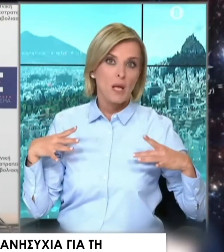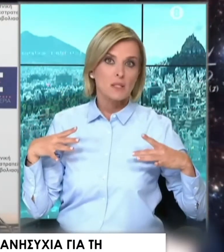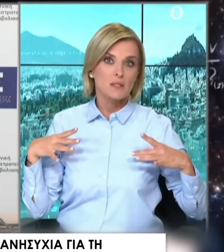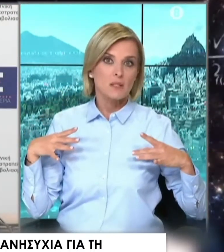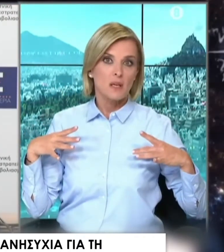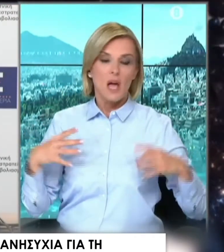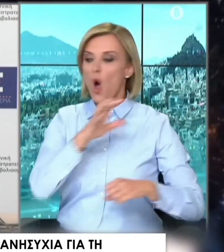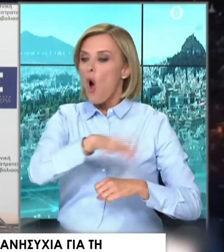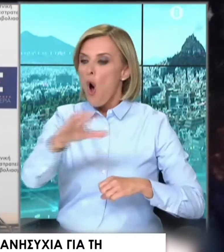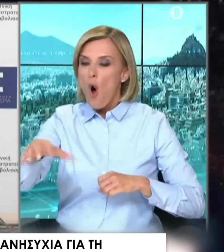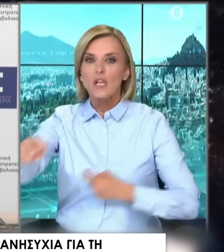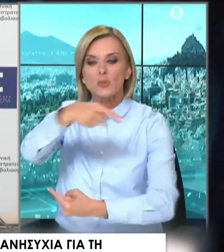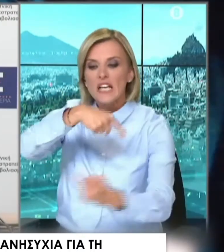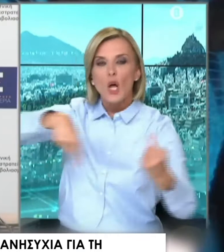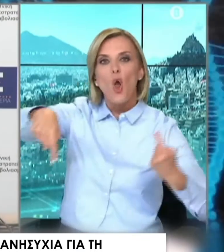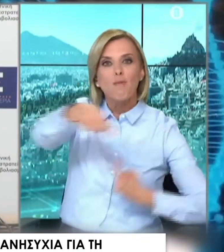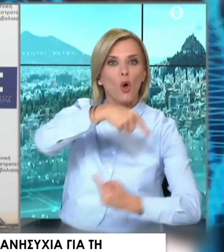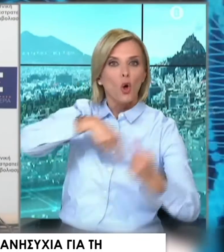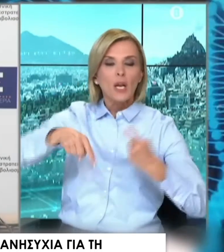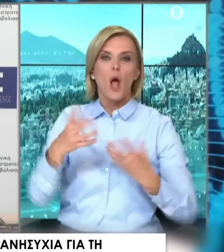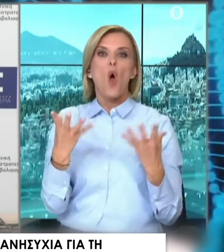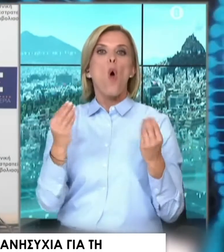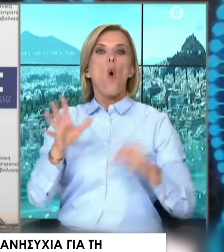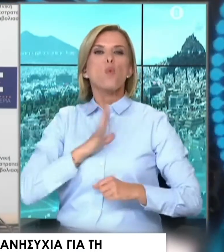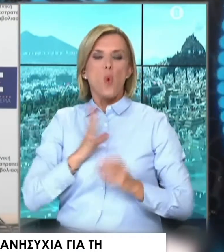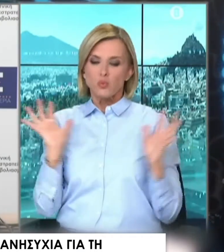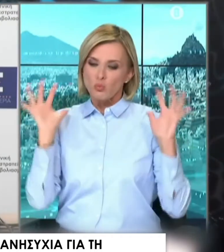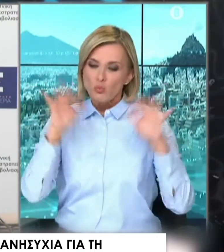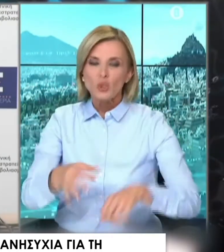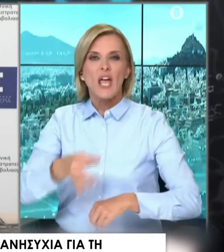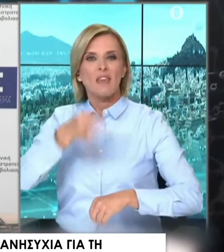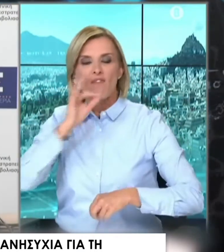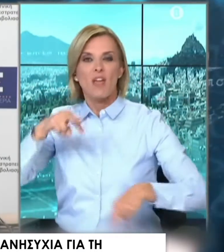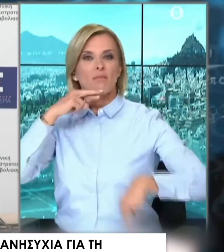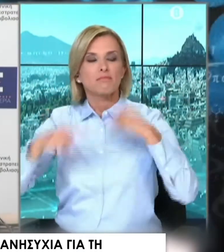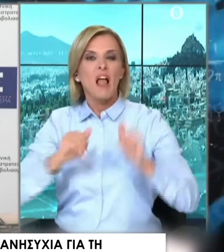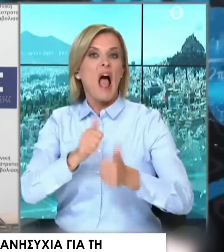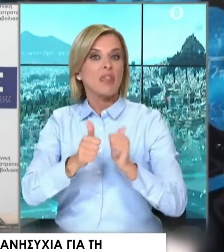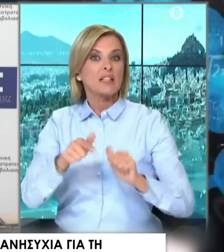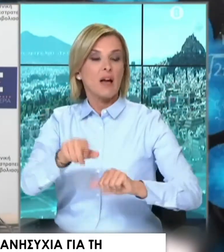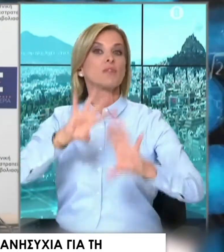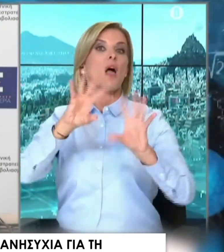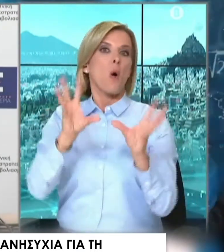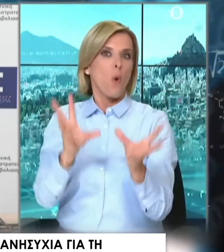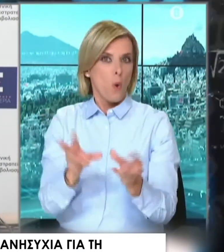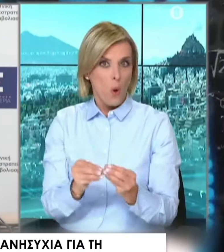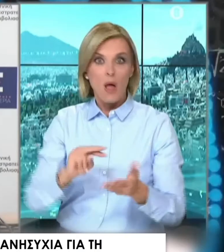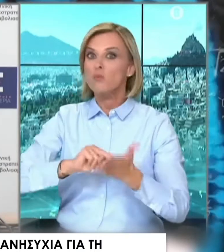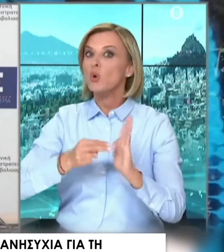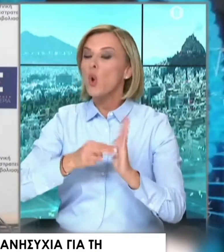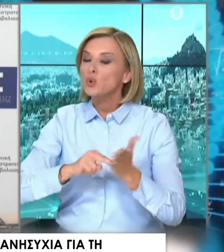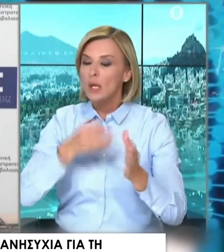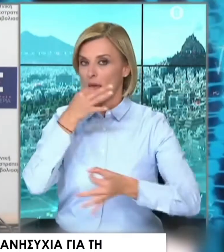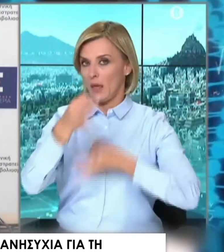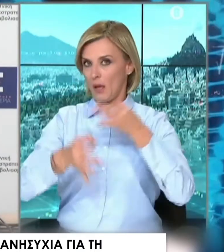έναξης διασταριοτήτων με σημαντικό συγχροντισμό όπως είναι οι μαζικές συναυλίες και οι αθλητικές εκδηλώσεις. Το ECDC